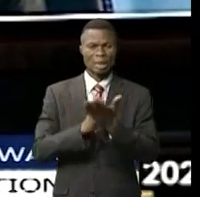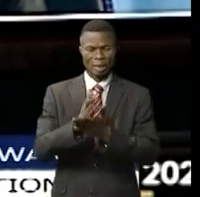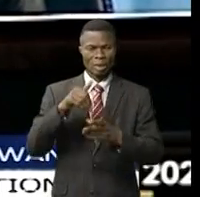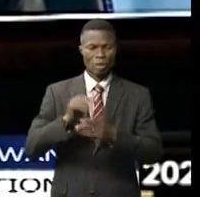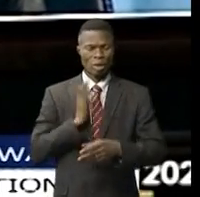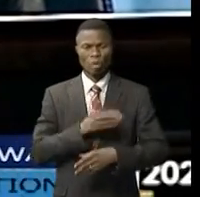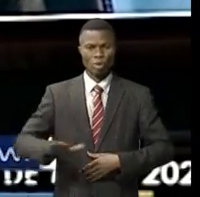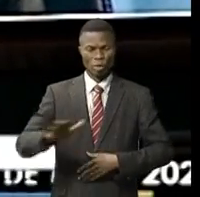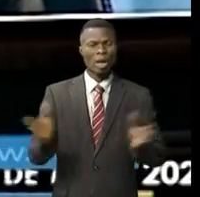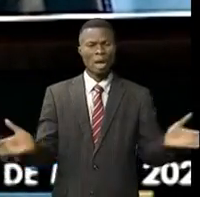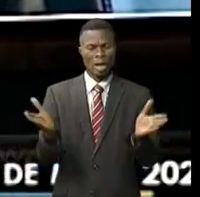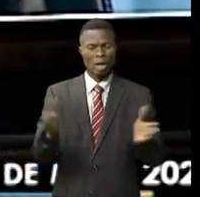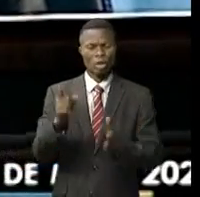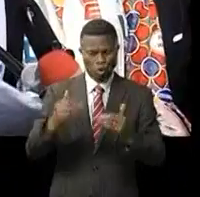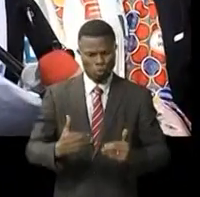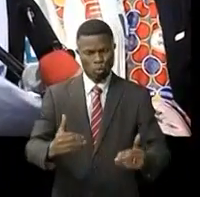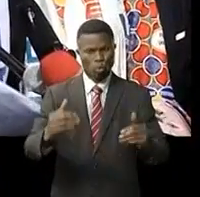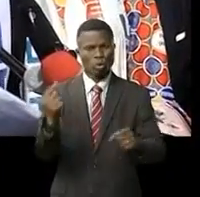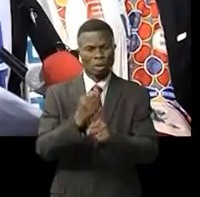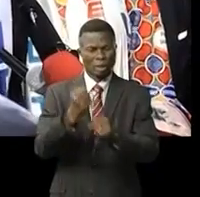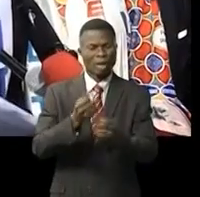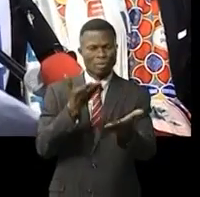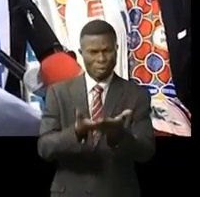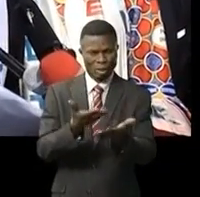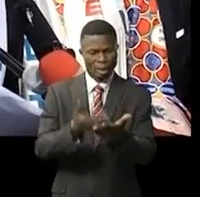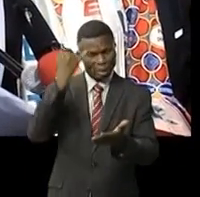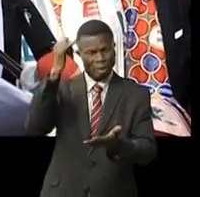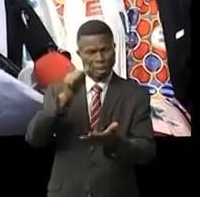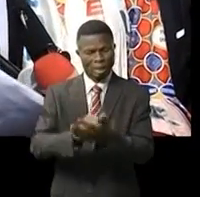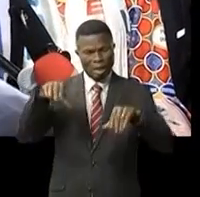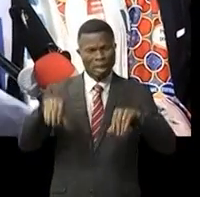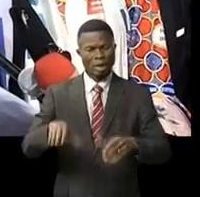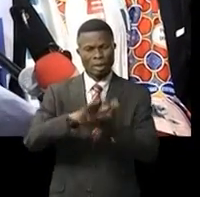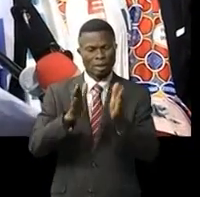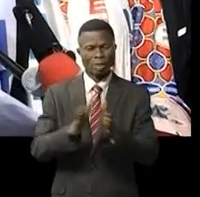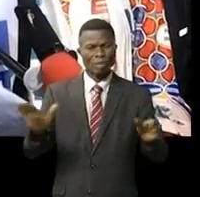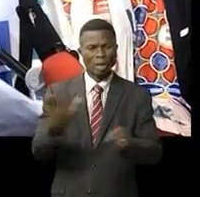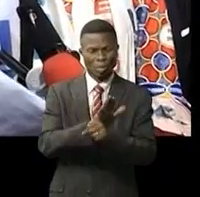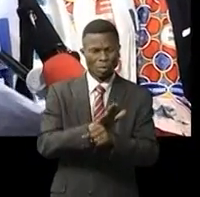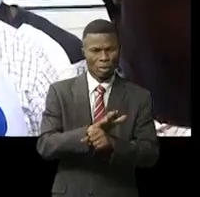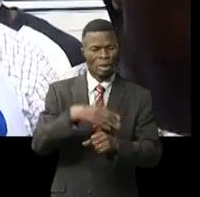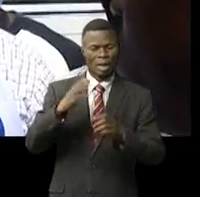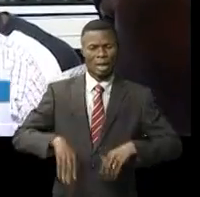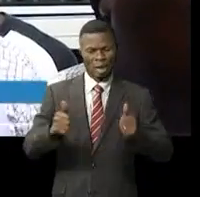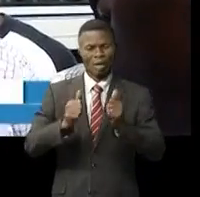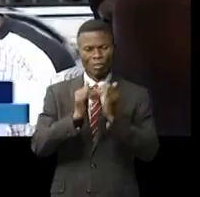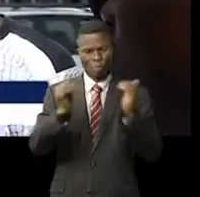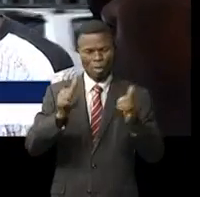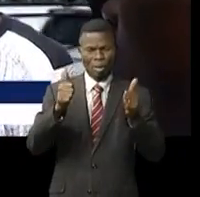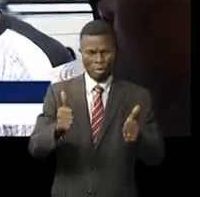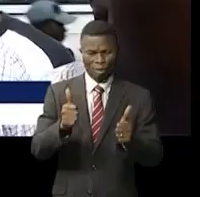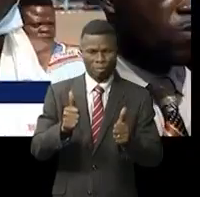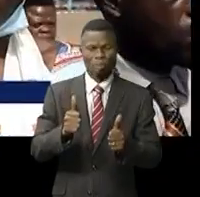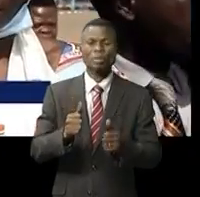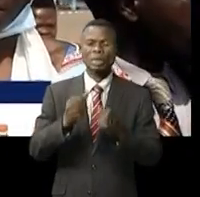notre pays et l'encourage à continuer dans la même lancée pour un Congo prospère où il fait mieux vivre. Une déclaration